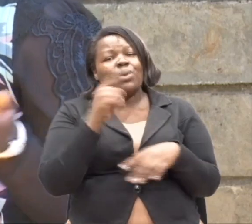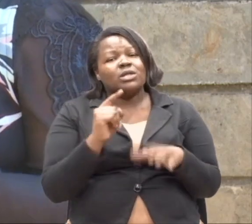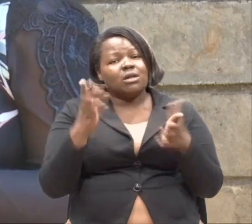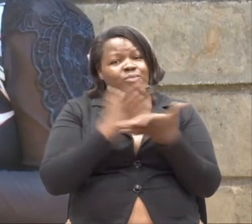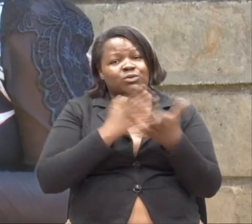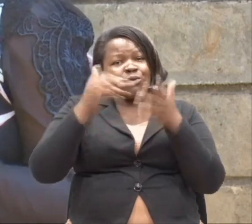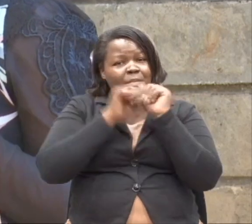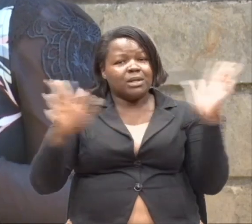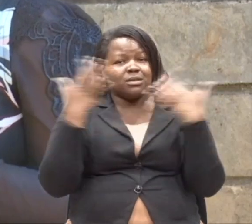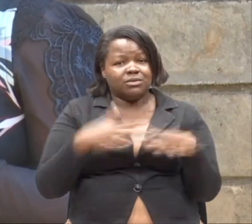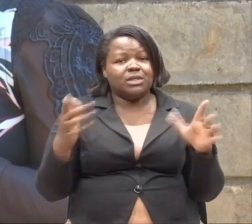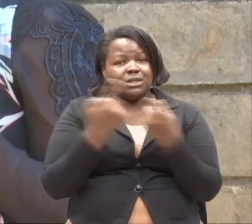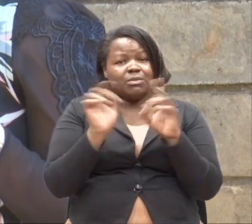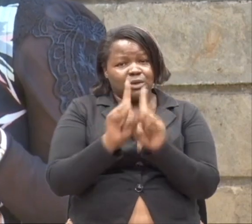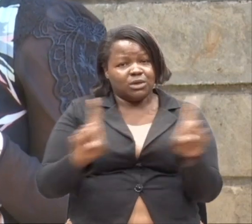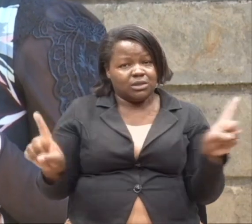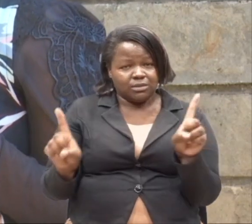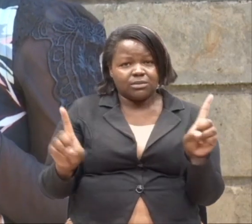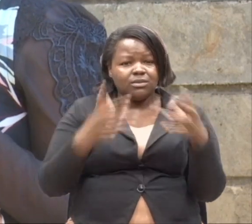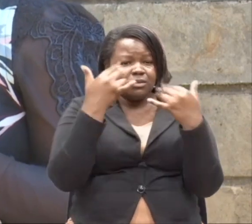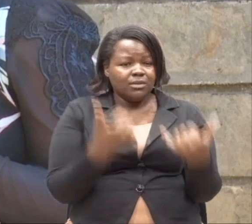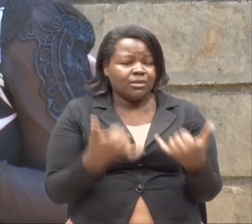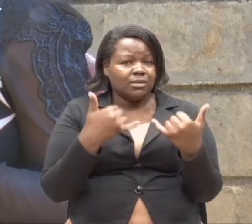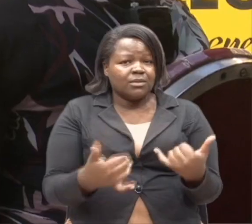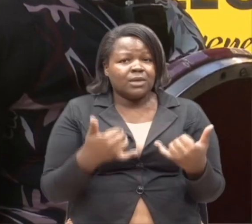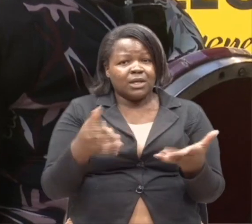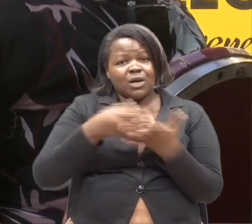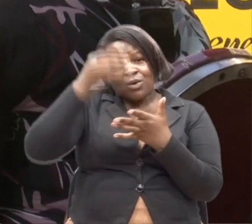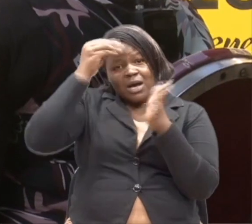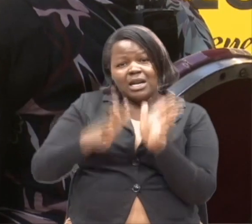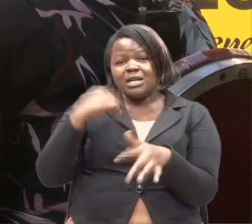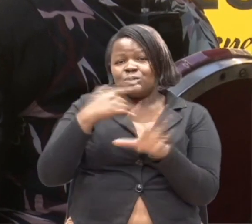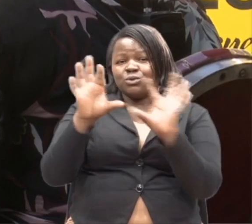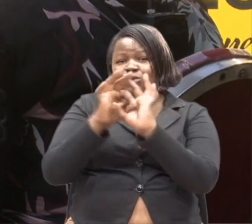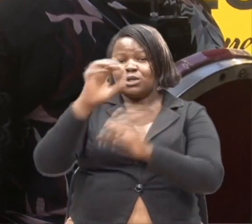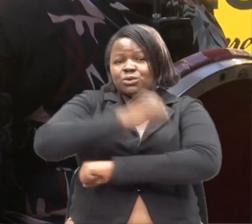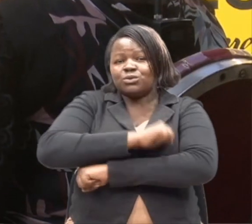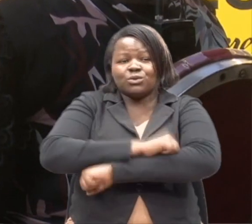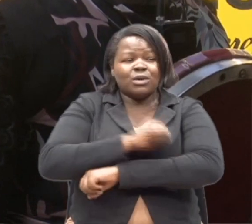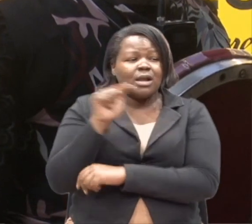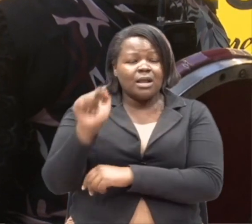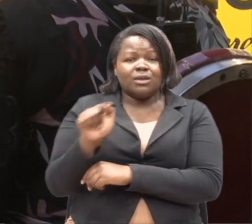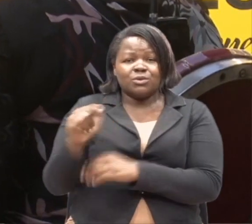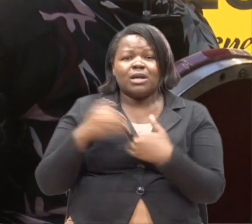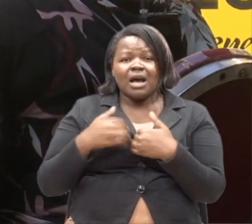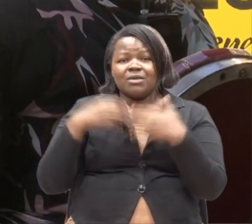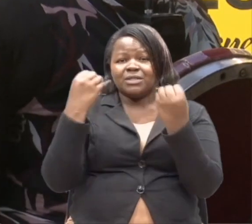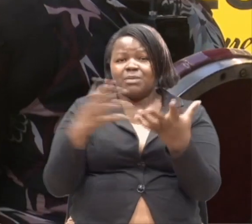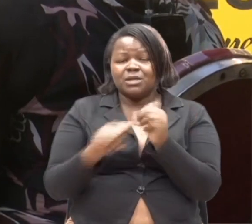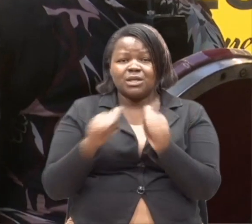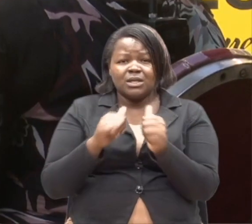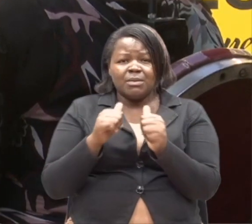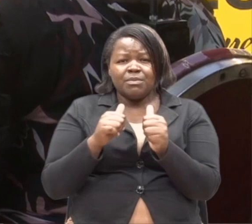mebarikiwa kitu fauti. Ndiyo hiyo. Wanafundishwa ambao ujunga na hii shule. Kuna kitu ambacho